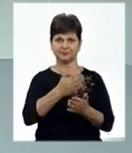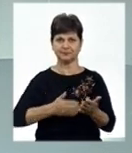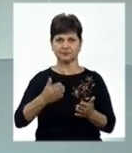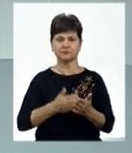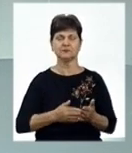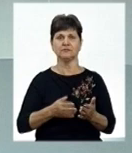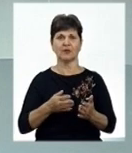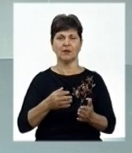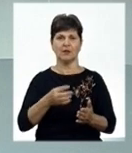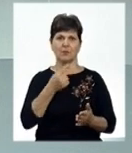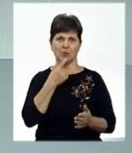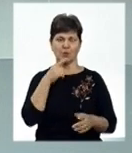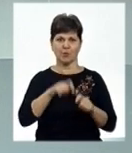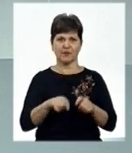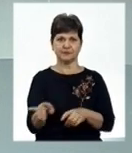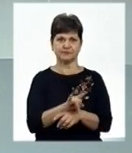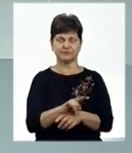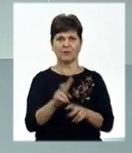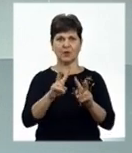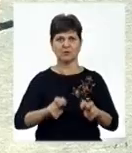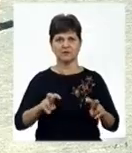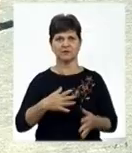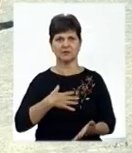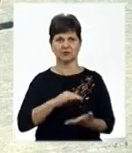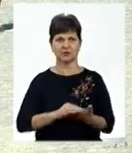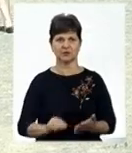махінації. У ситуації розбирався Артур Колестик.